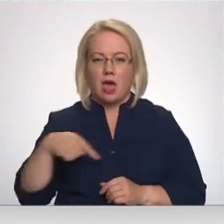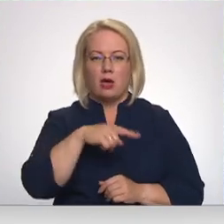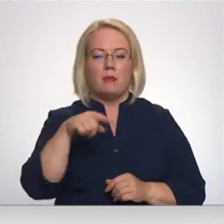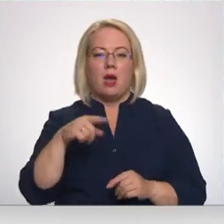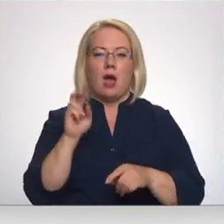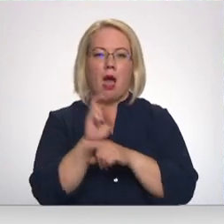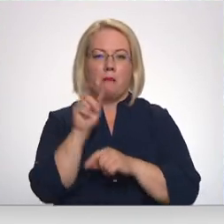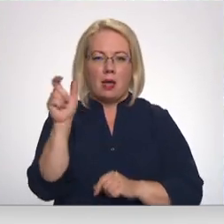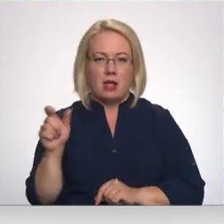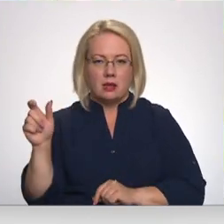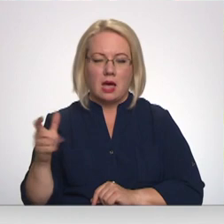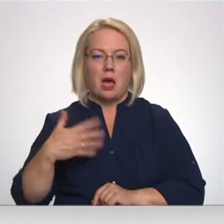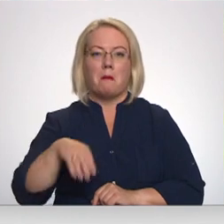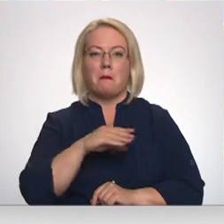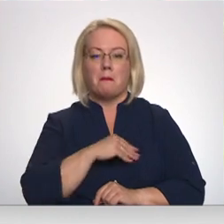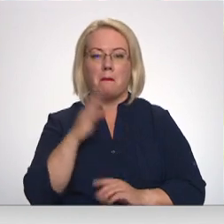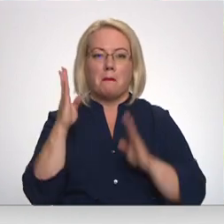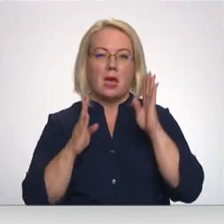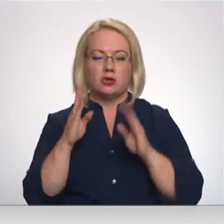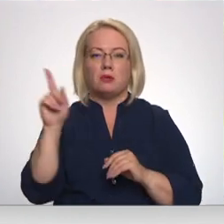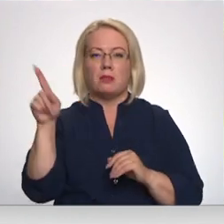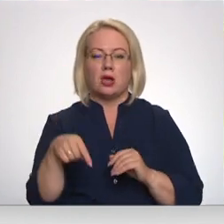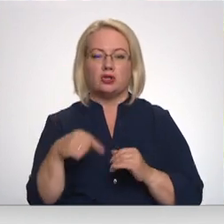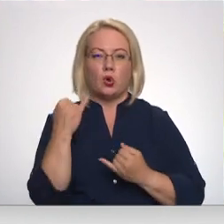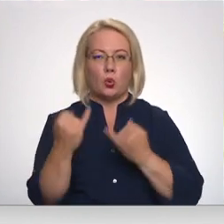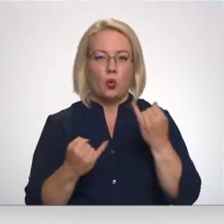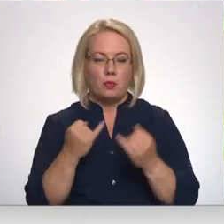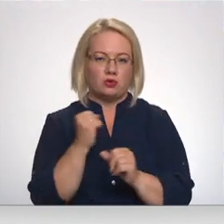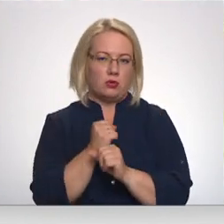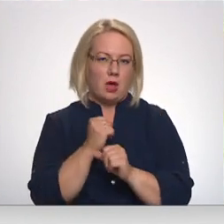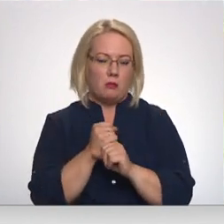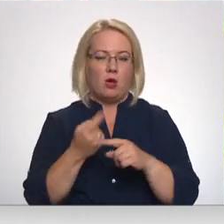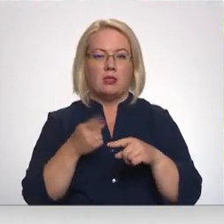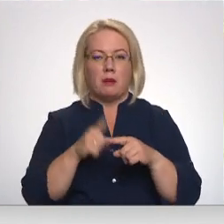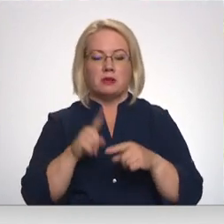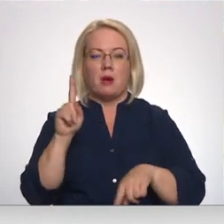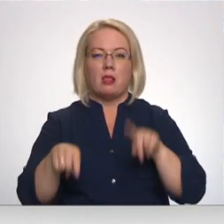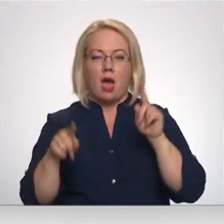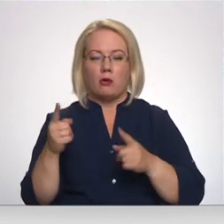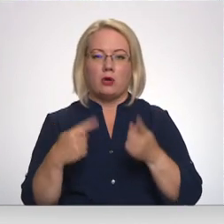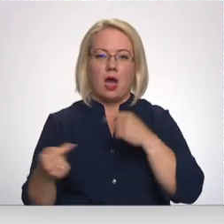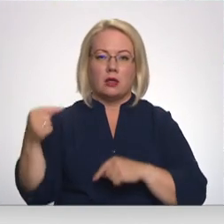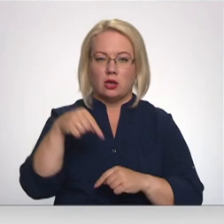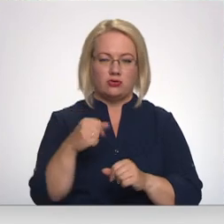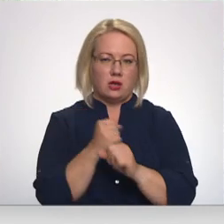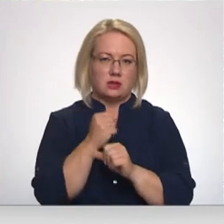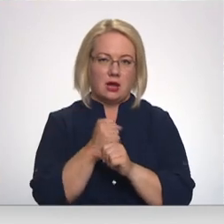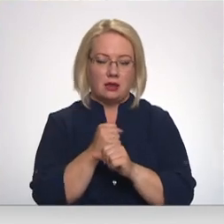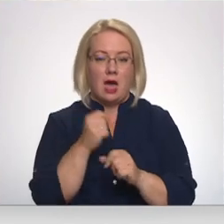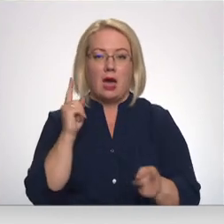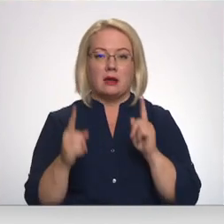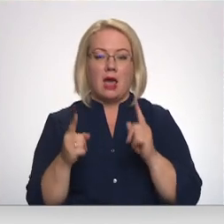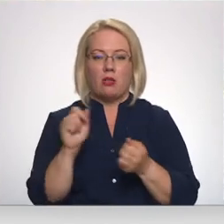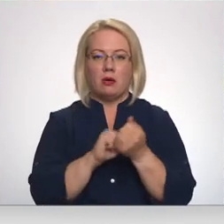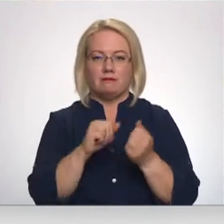apmeklētājiem, mežas prasa rūpes un darbu par viņu. Tāpēc laiku pa laikam te ir jāatgriežās un jāstrādā. Reālo ainu mežā